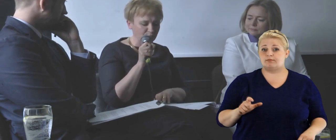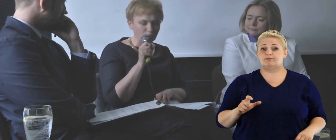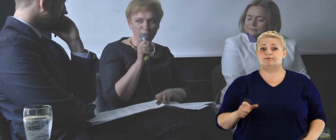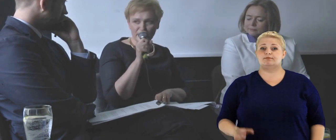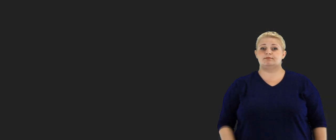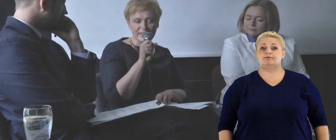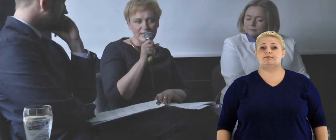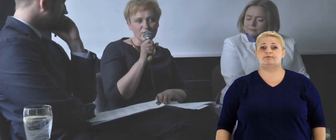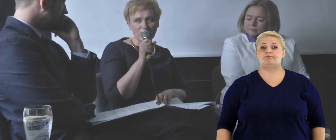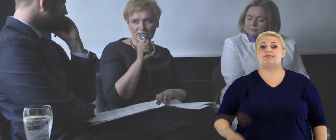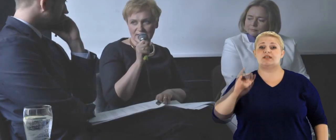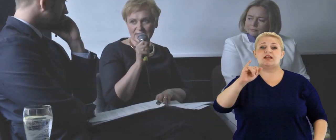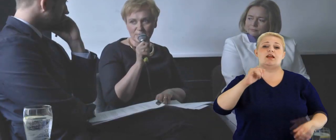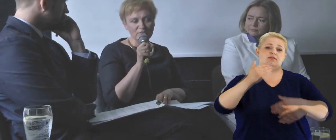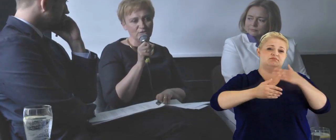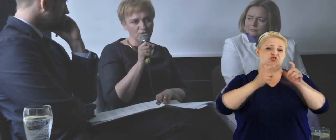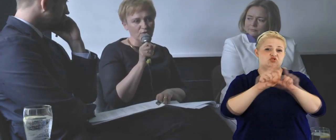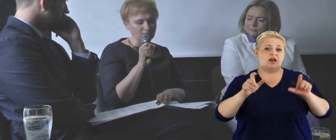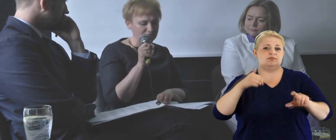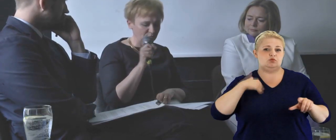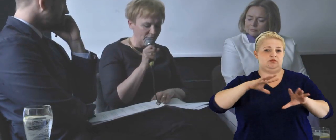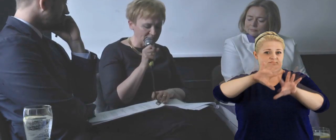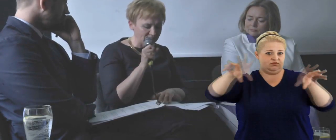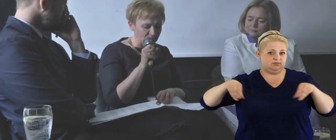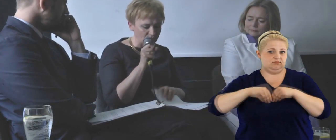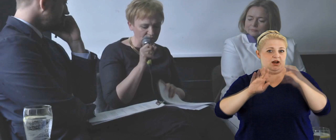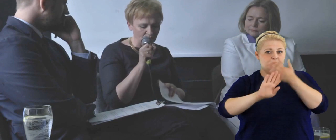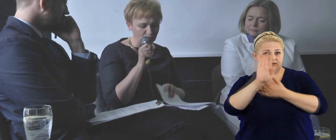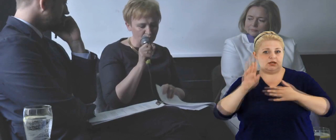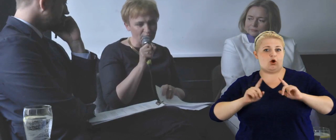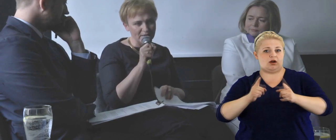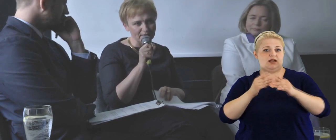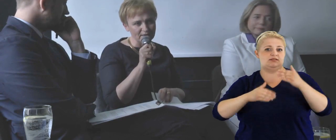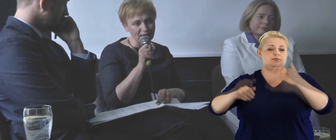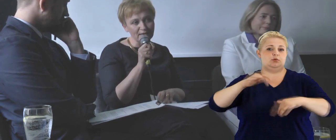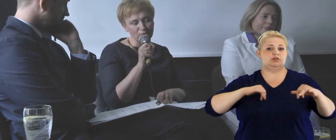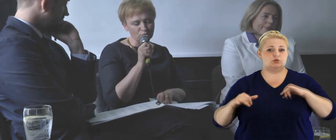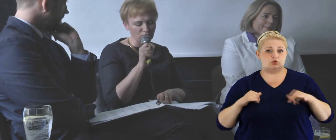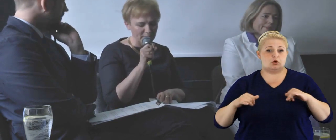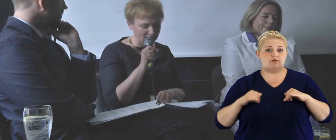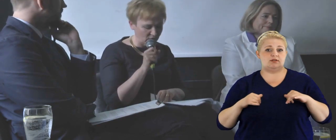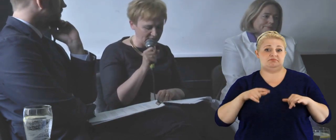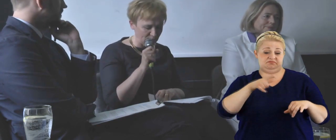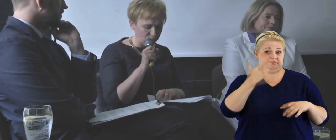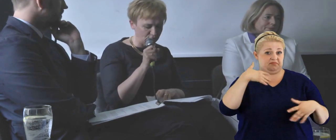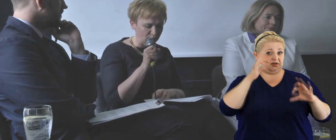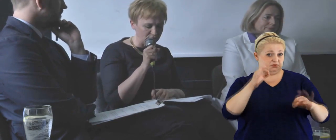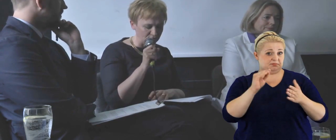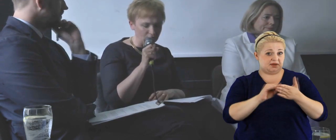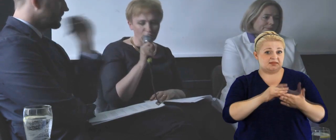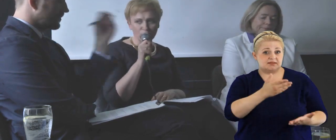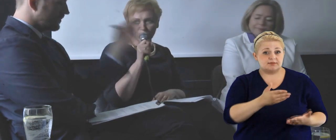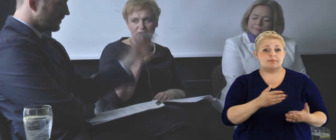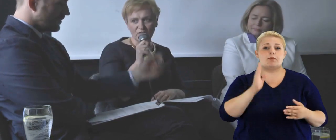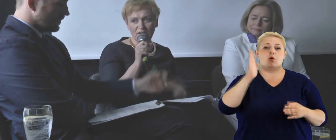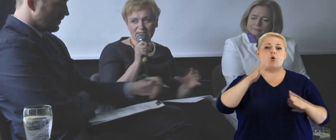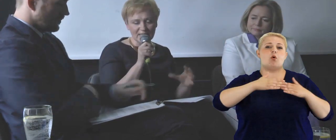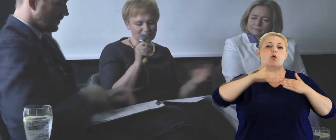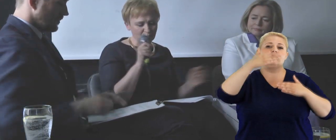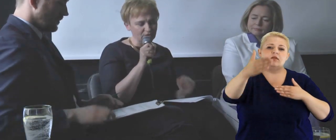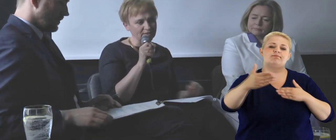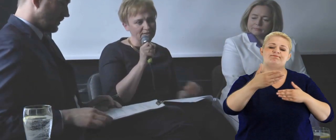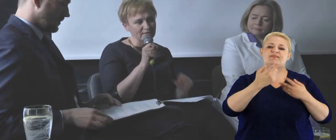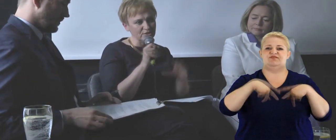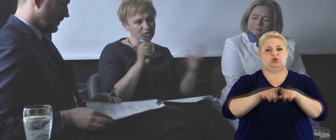czas miały wspólną reprezentację organizacji pozarządowych, co pokazywano też jako dobrą praktykę, ale na dłuższą metę okazało się to być trudne do